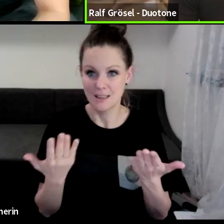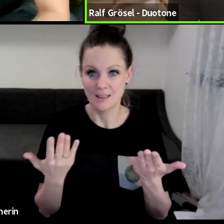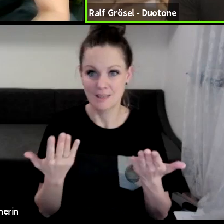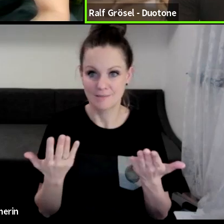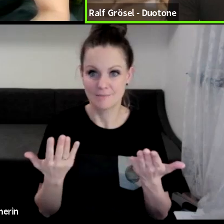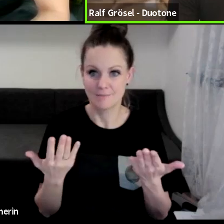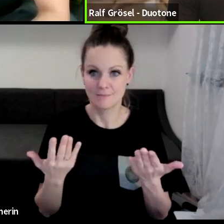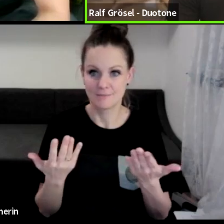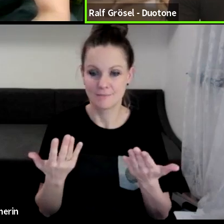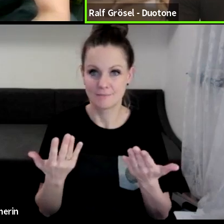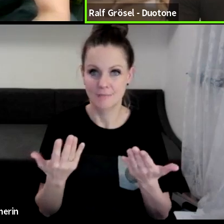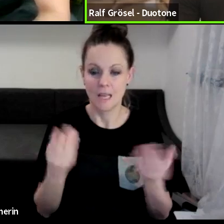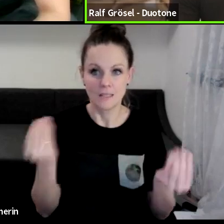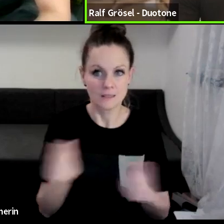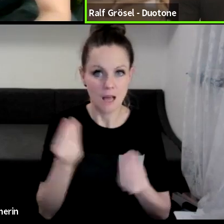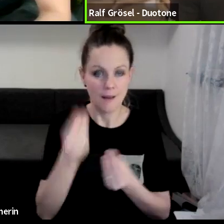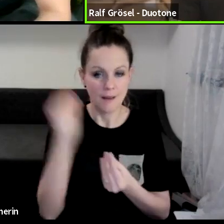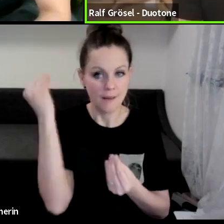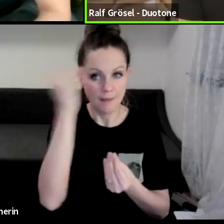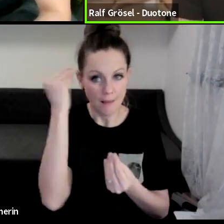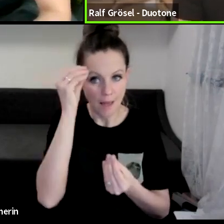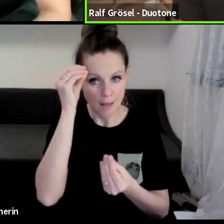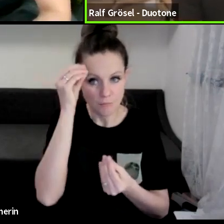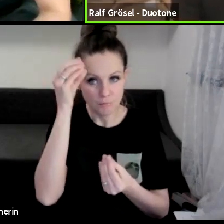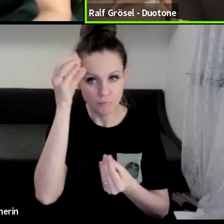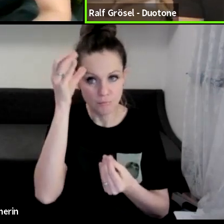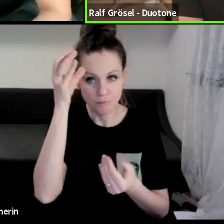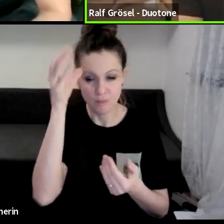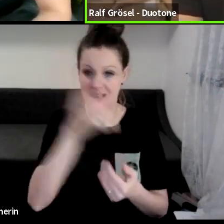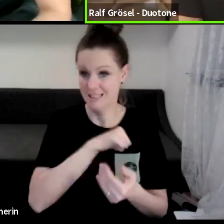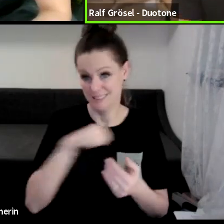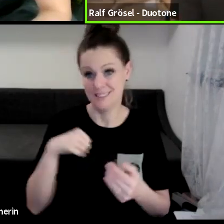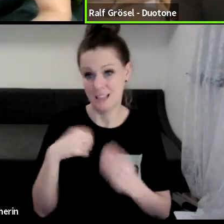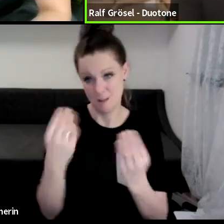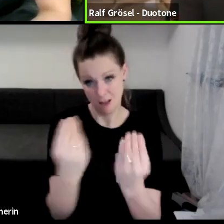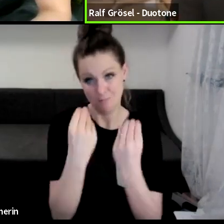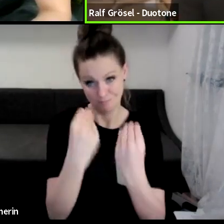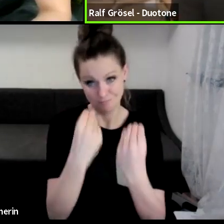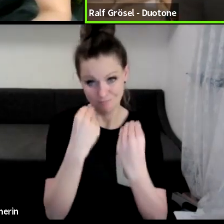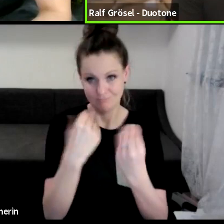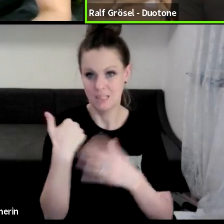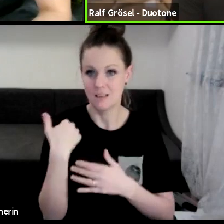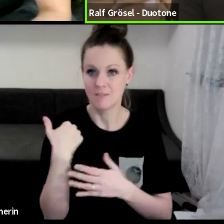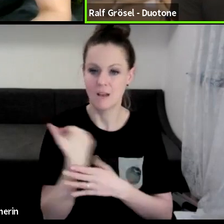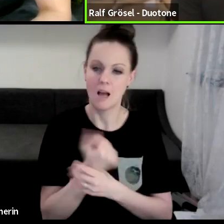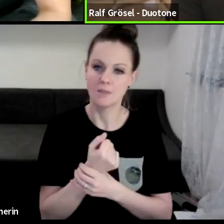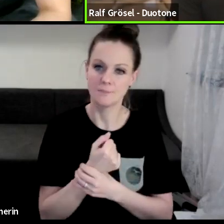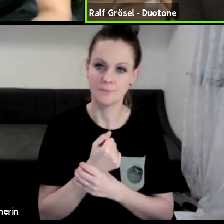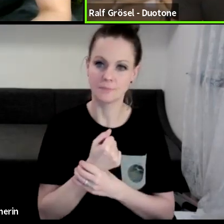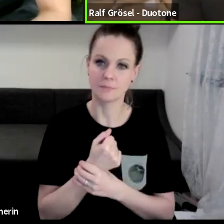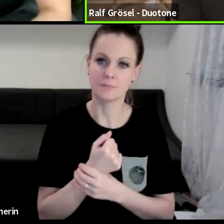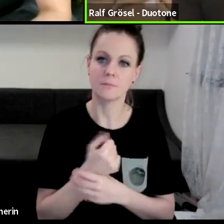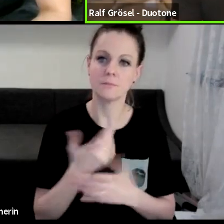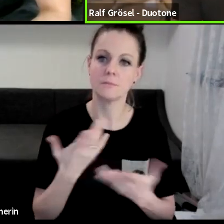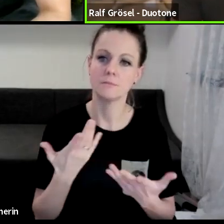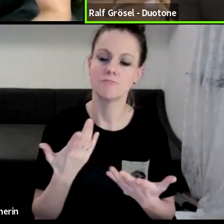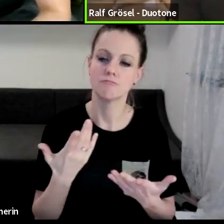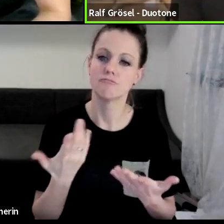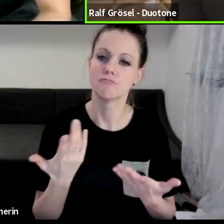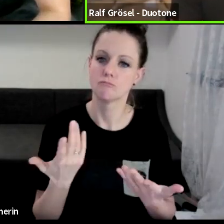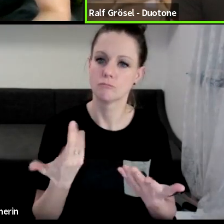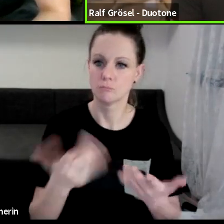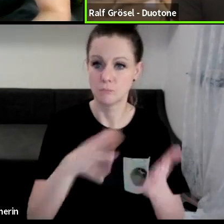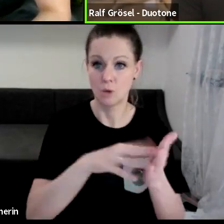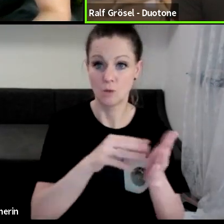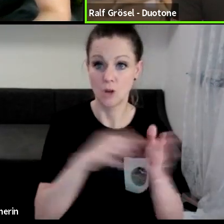Erlerntes, das ich mir primär selber beigebracht habe, also um auf die Frage einzugehen, habe ich genutzt, um mit ihm